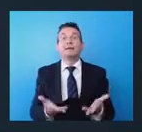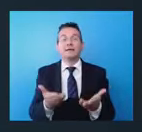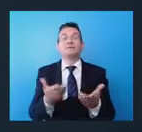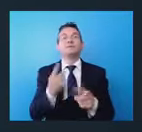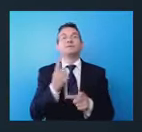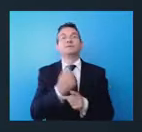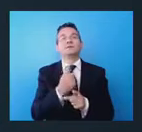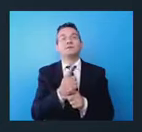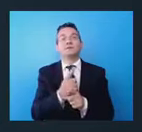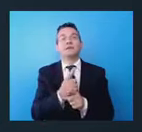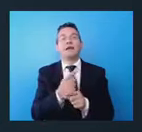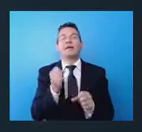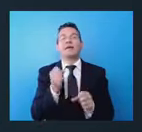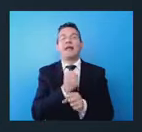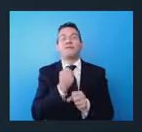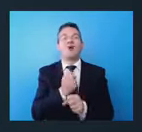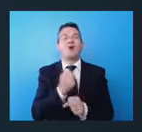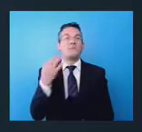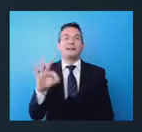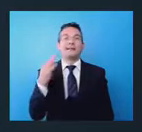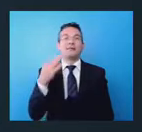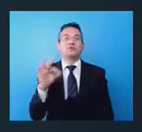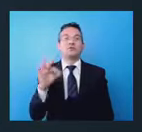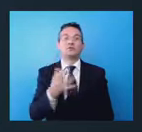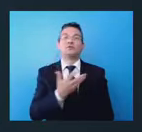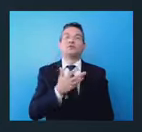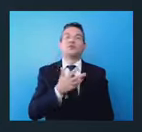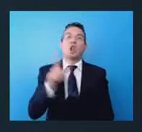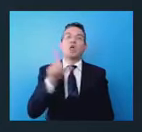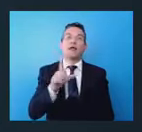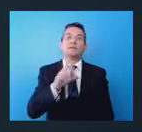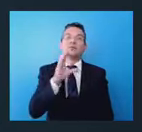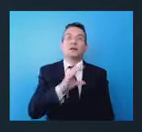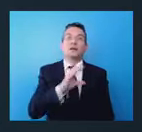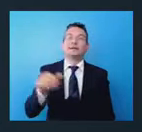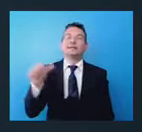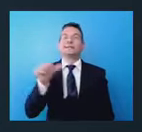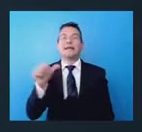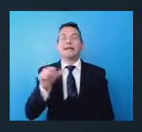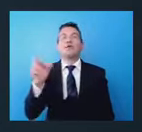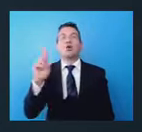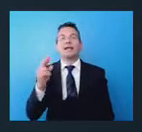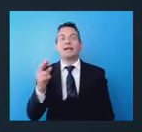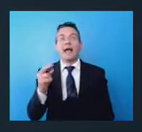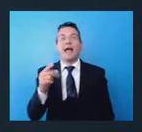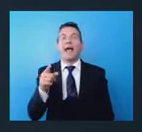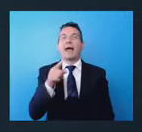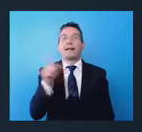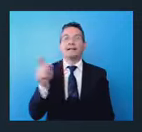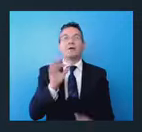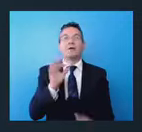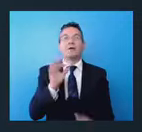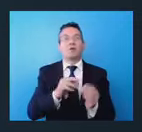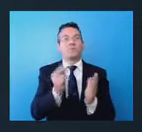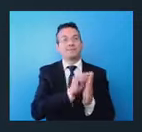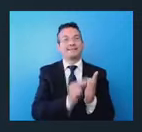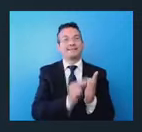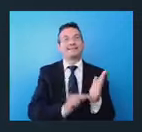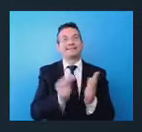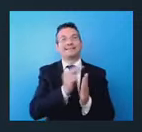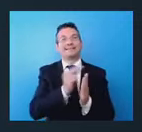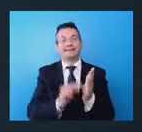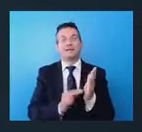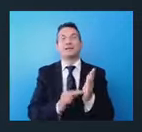lavoro prezioso, c'è Lorenzo Locascio, Stefano Riccardi, che sono poi quelli che materialmente hanno scritto il position